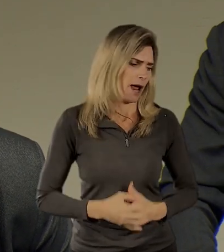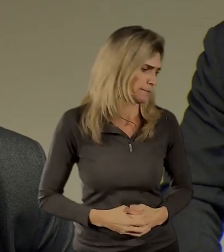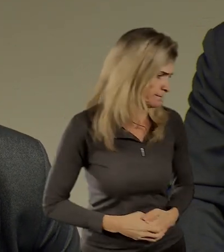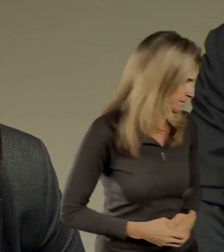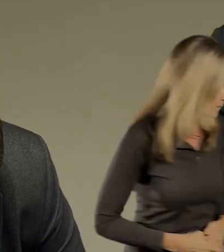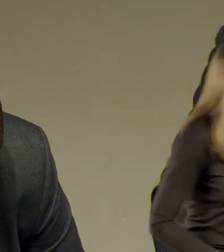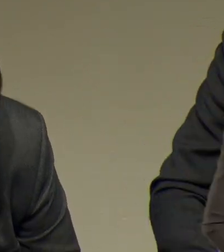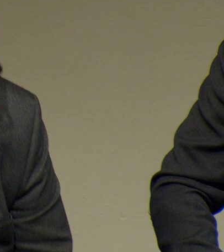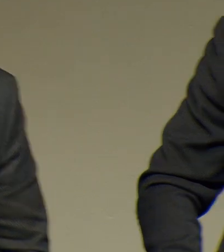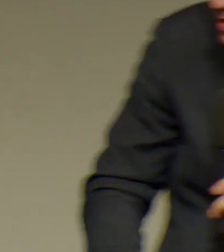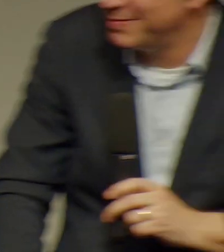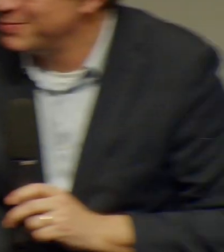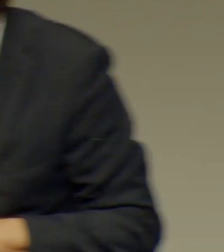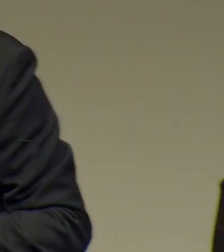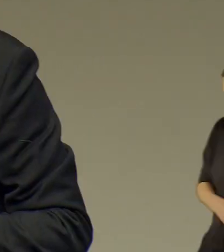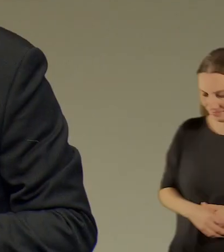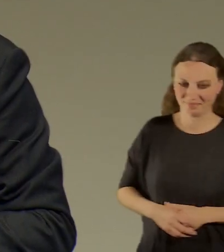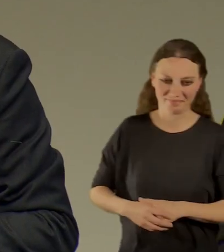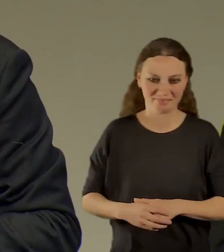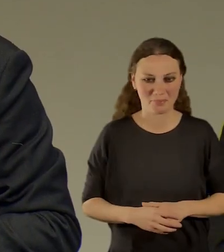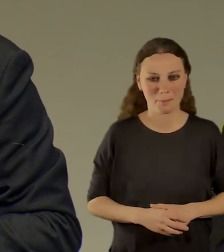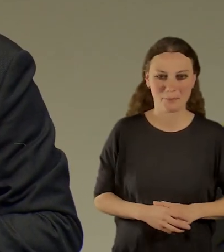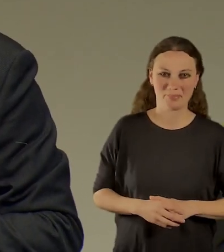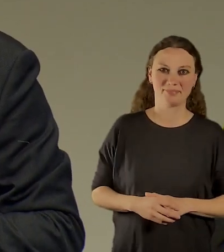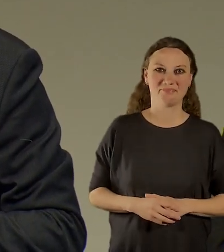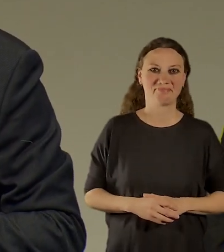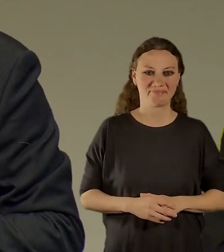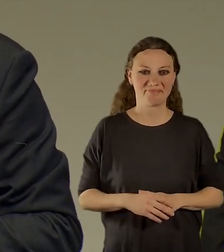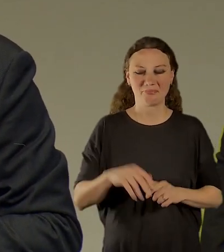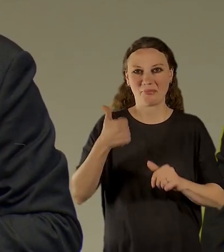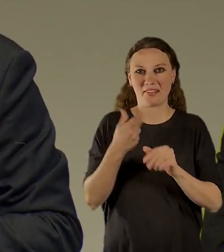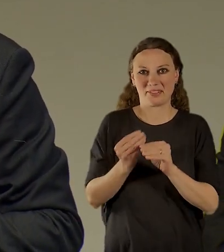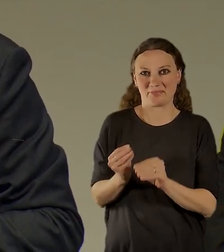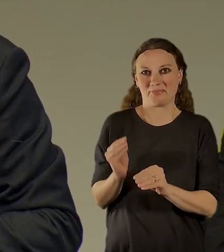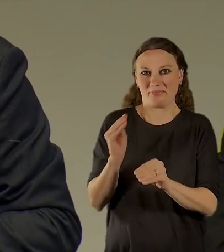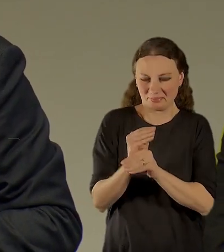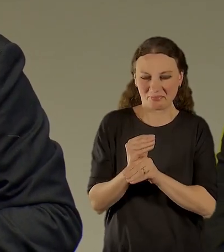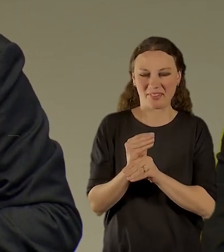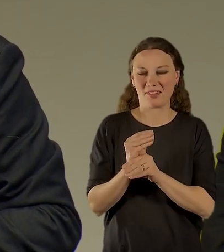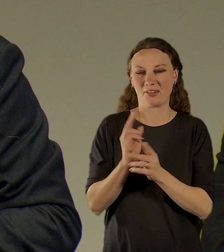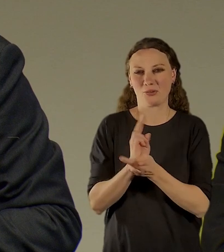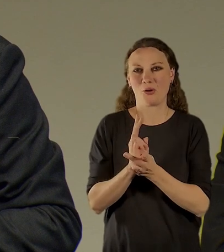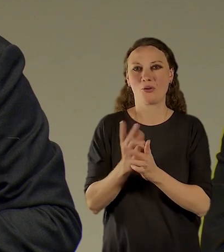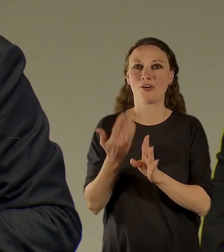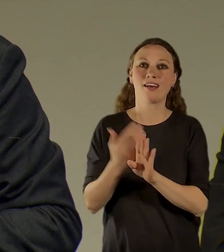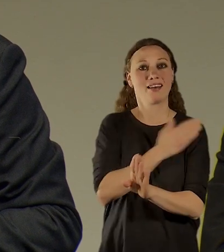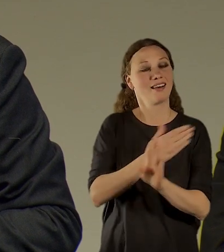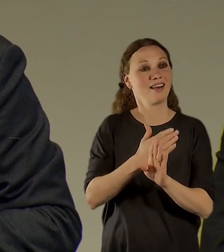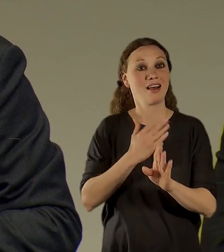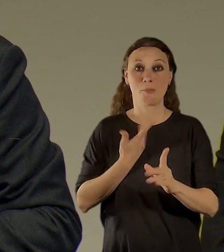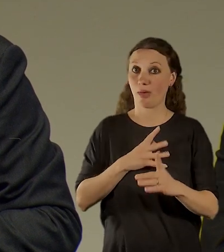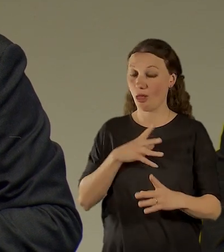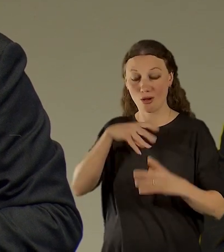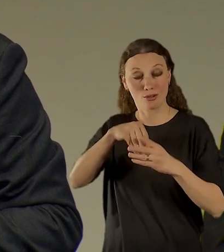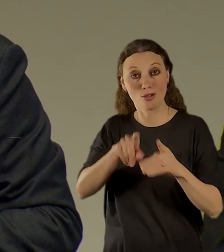štěstí, ale byl jsem u toho vzniku Ústavu, prožil jsem si všechny ty bitvy, vznik a tak dál a samozřejmě ze začátku my jsme